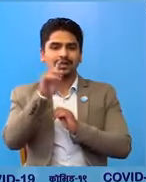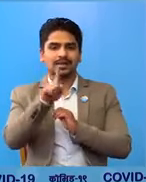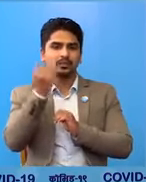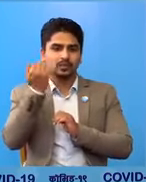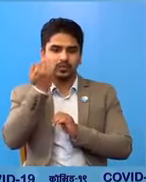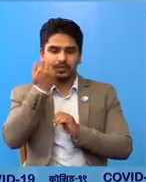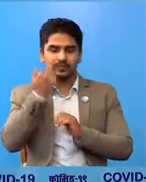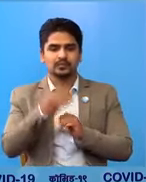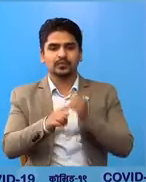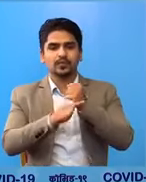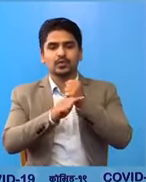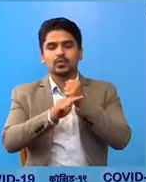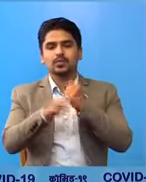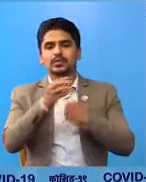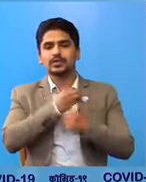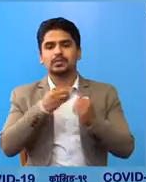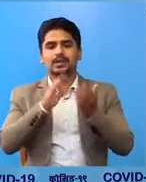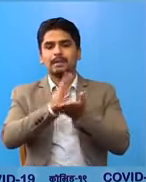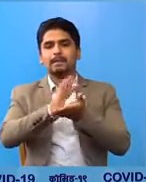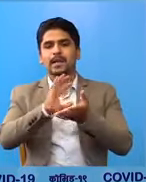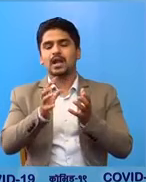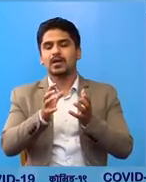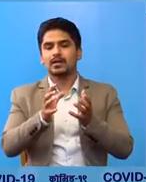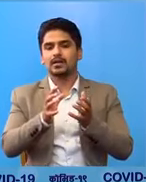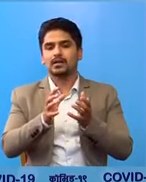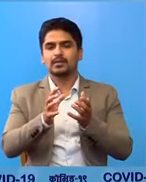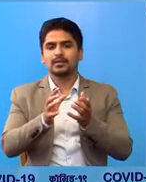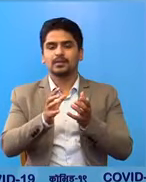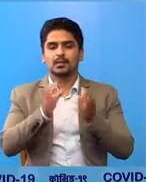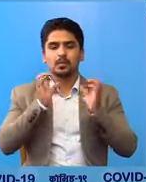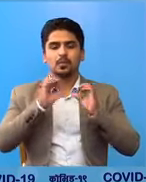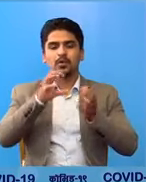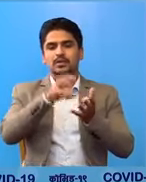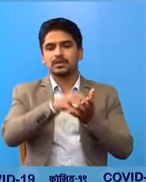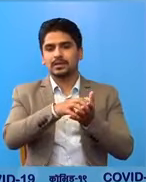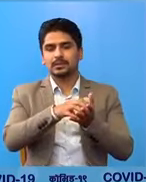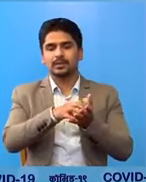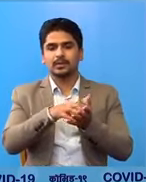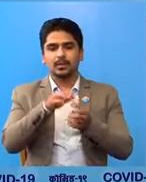02,3